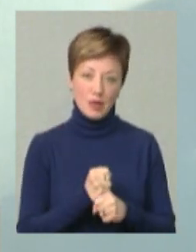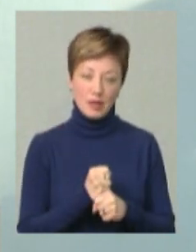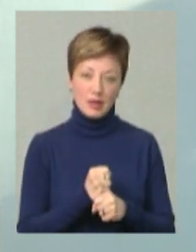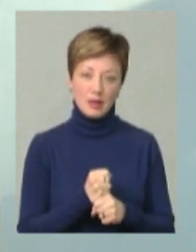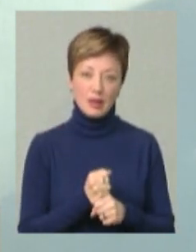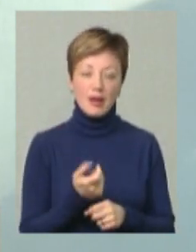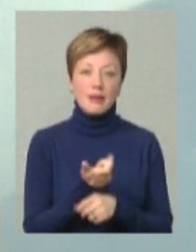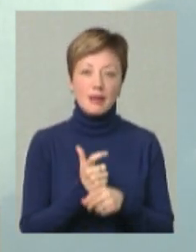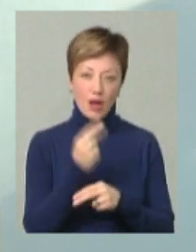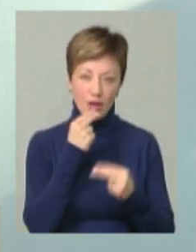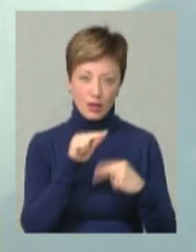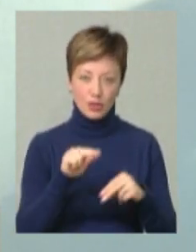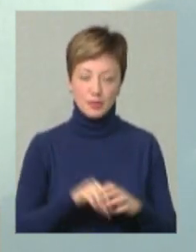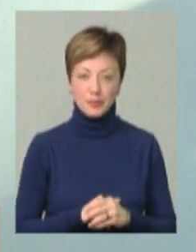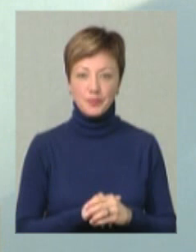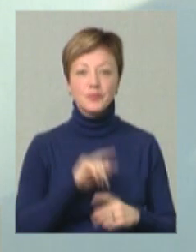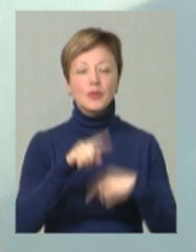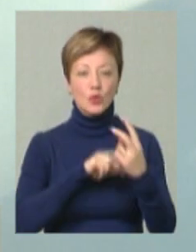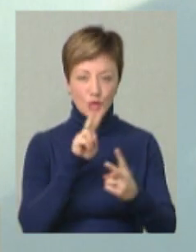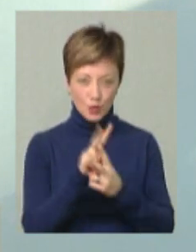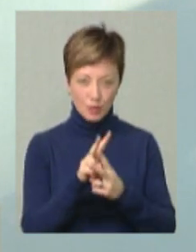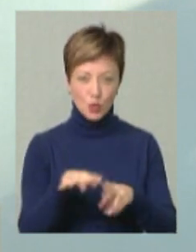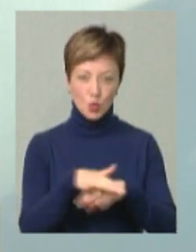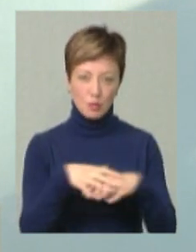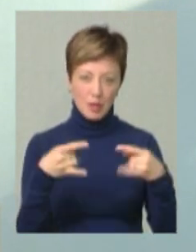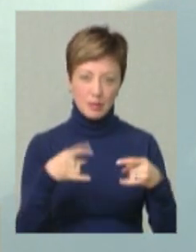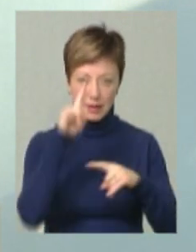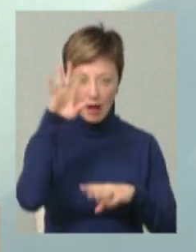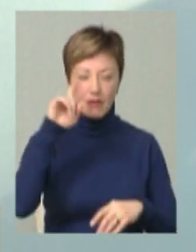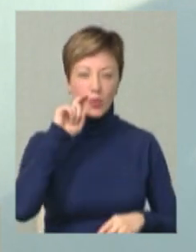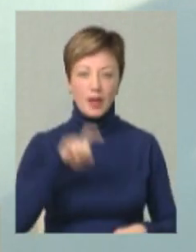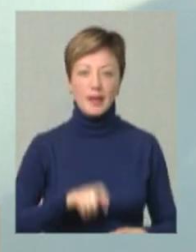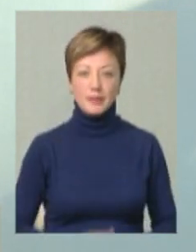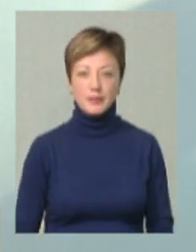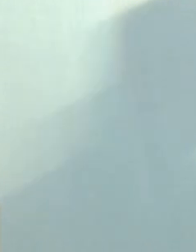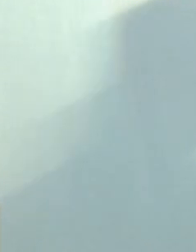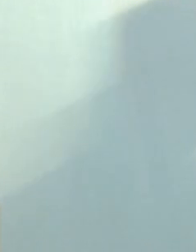якнайефективніше. До зустрічі на Суспільному. Слава Україні!